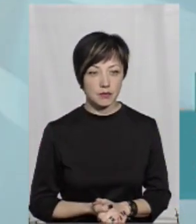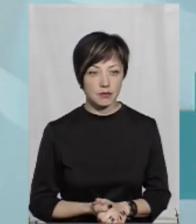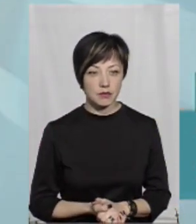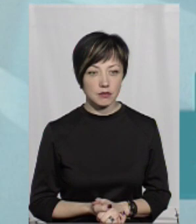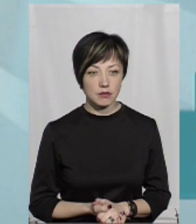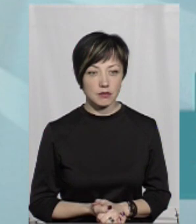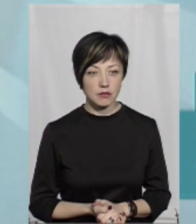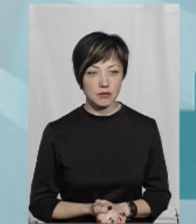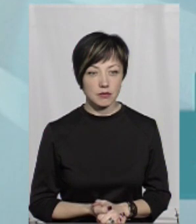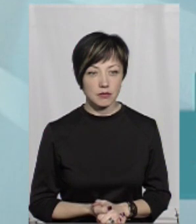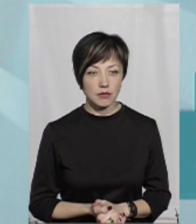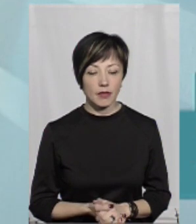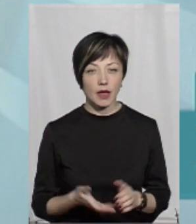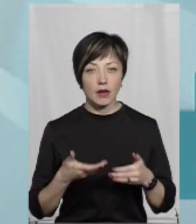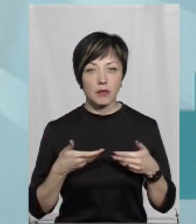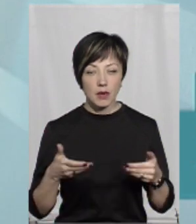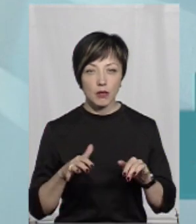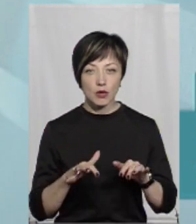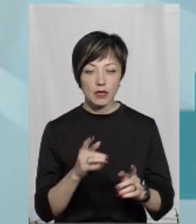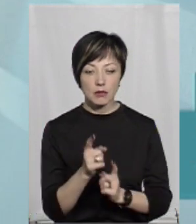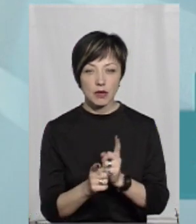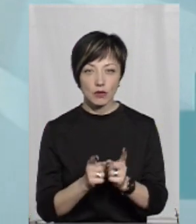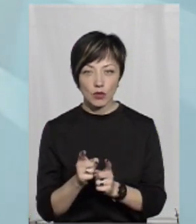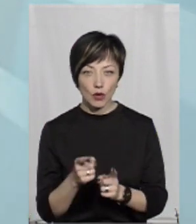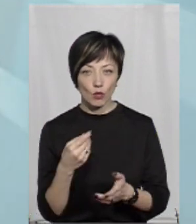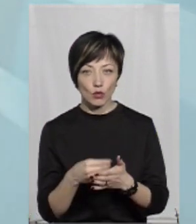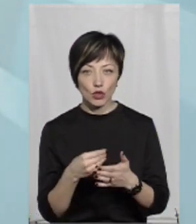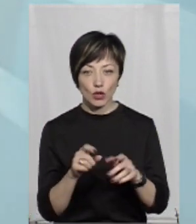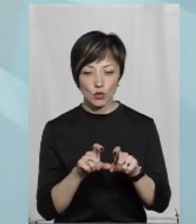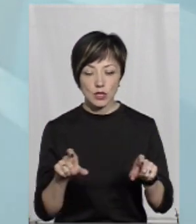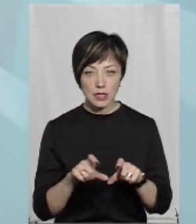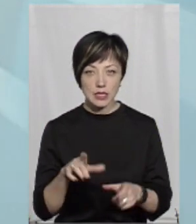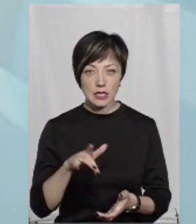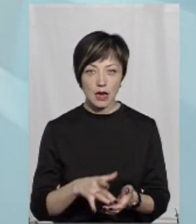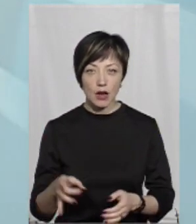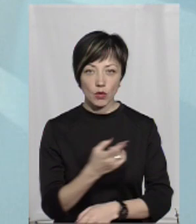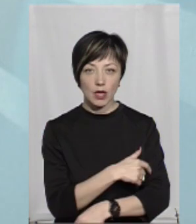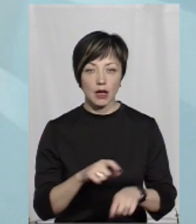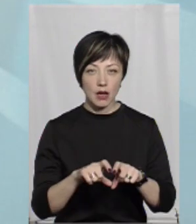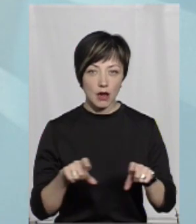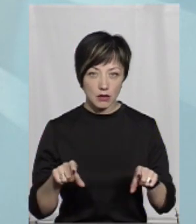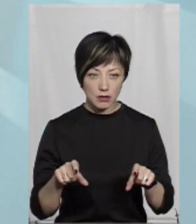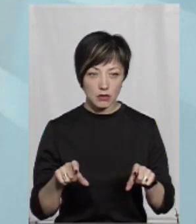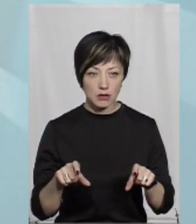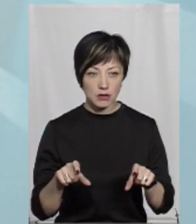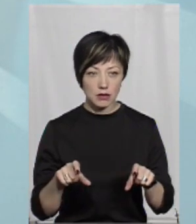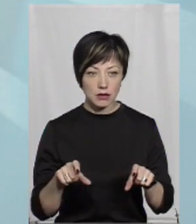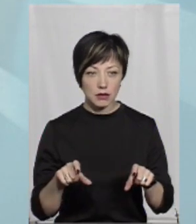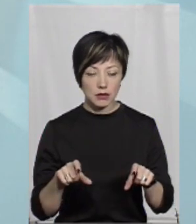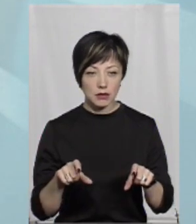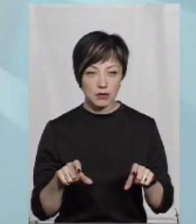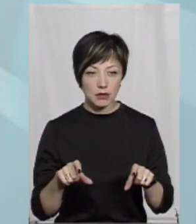Ми, процес перетворення бюджетних установ центральних районних лікарень в комунальні і прибуткові